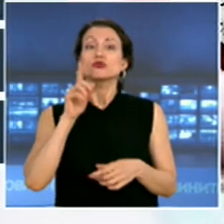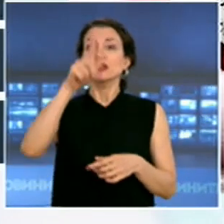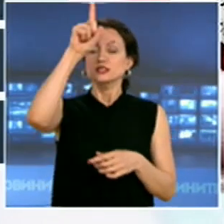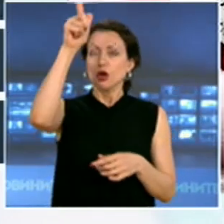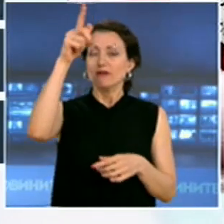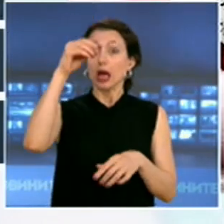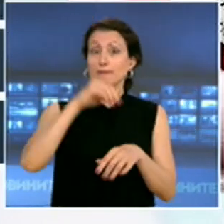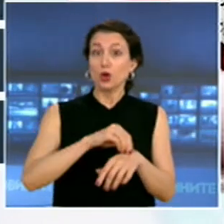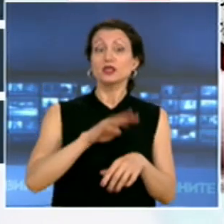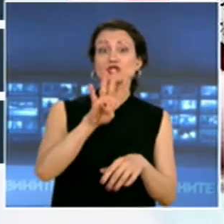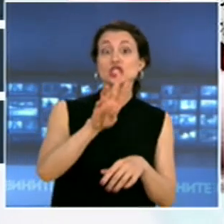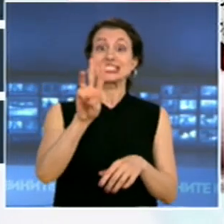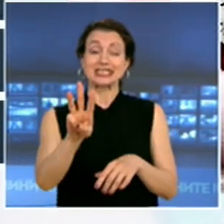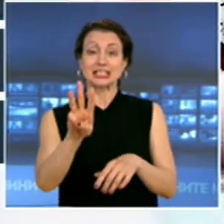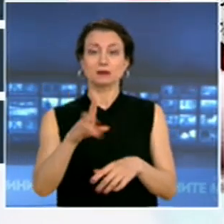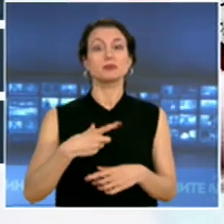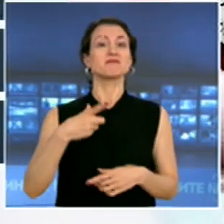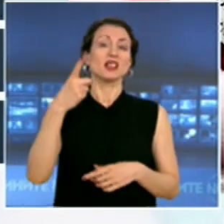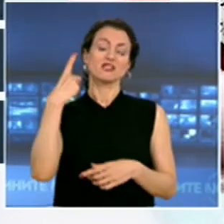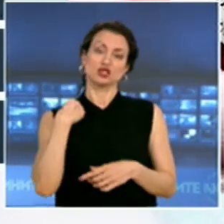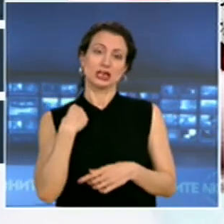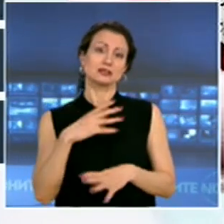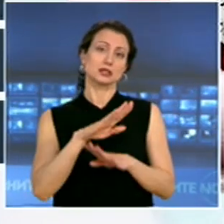Вчера са починали петима души.